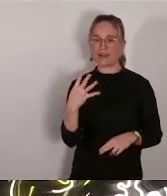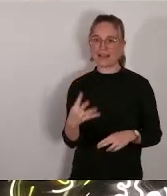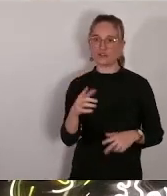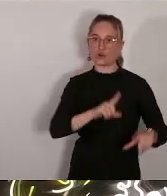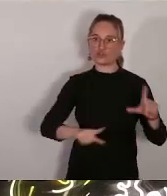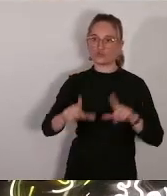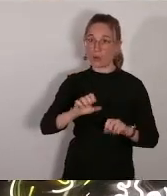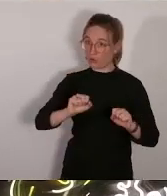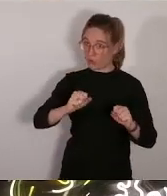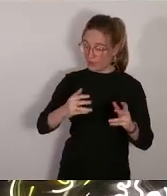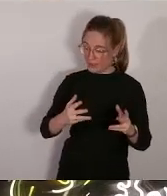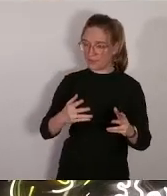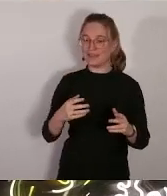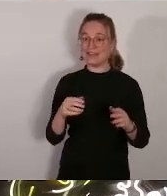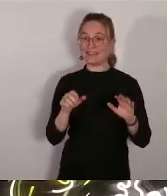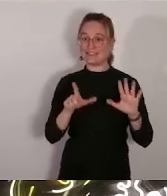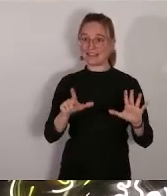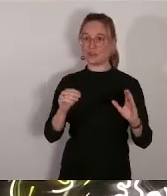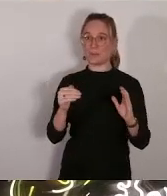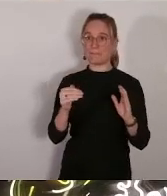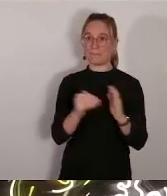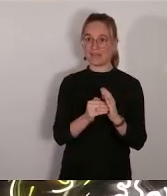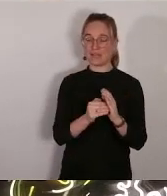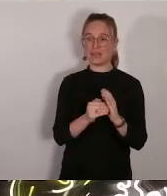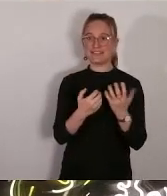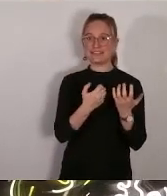7 668